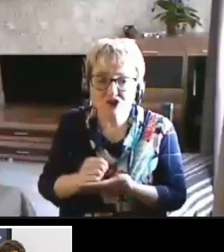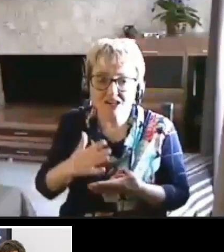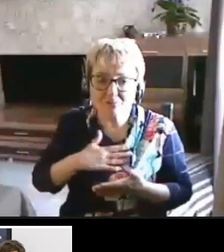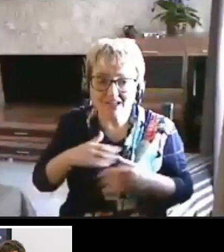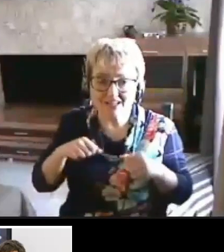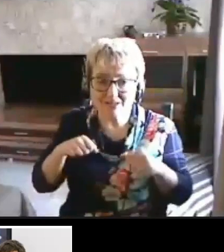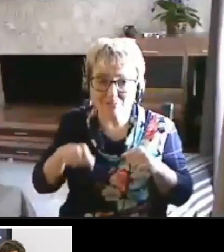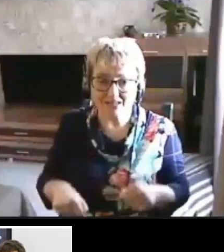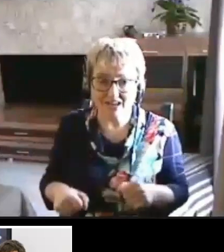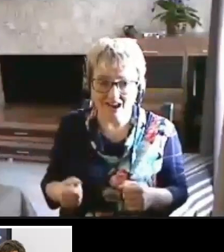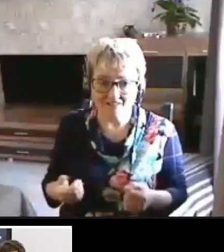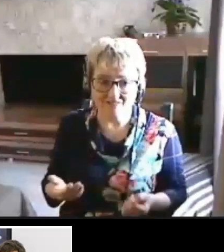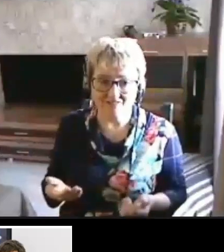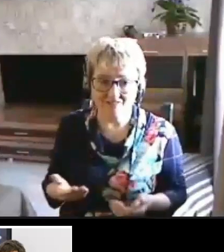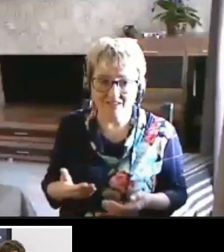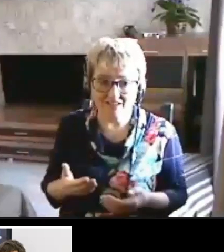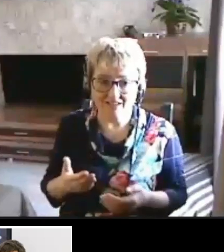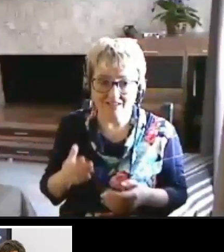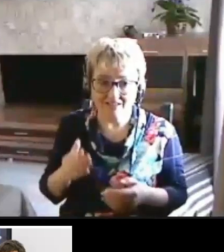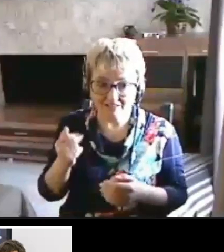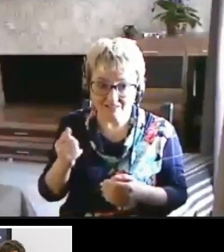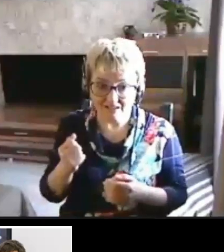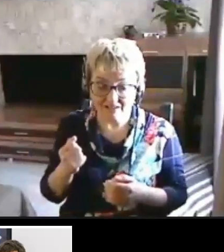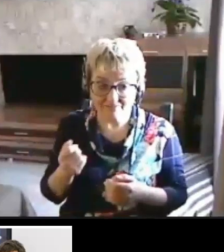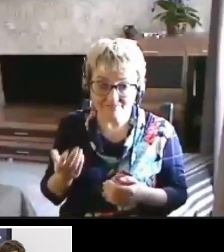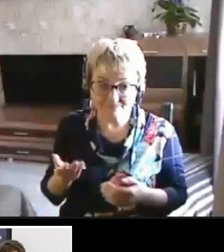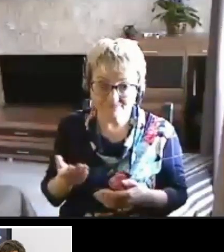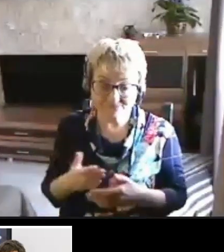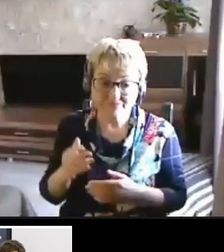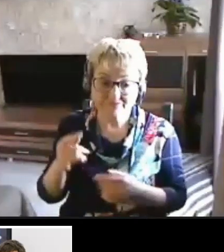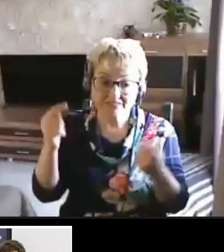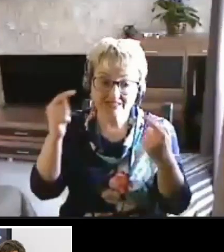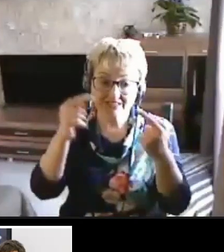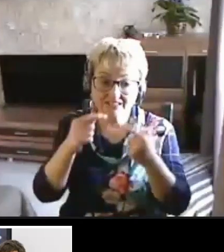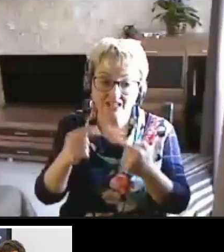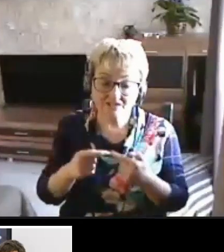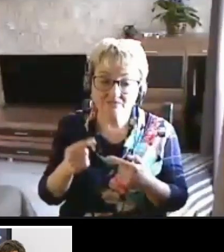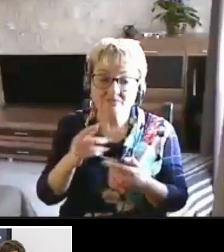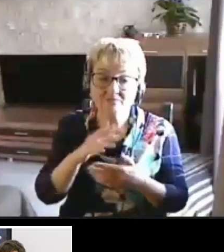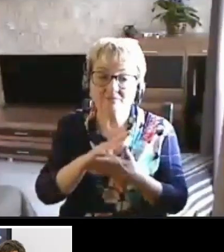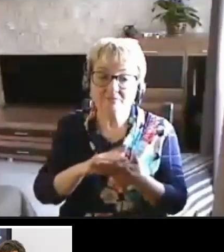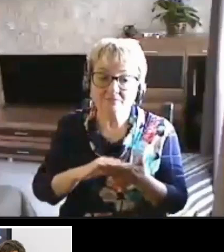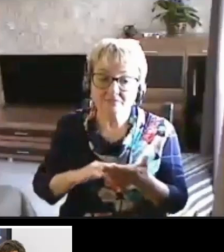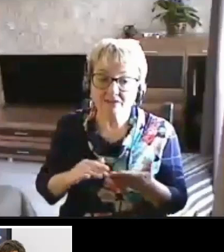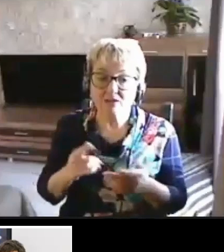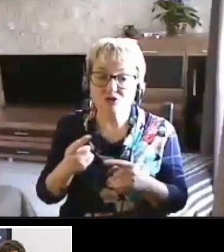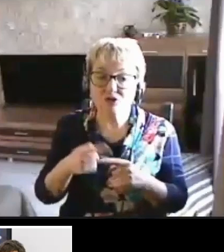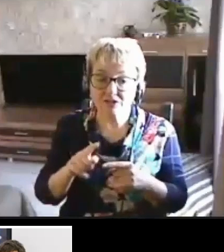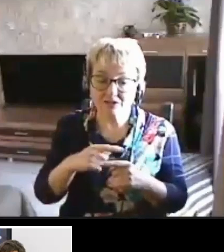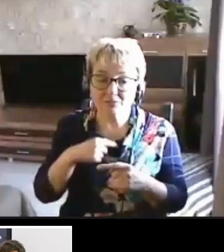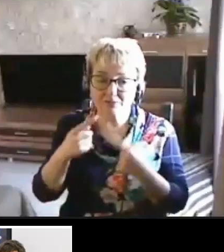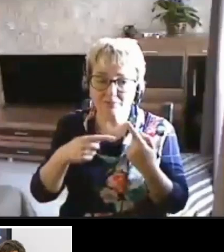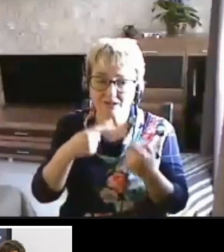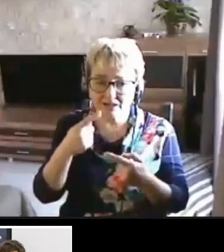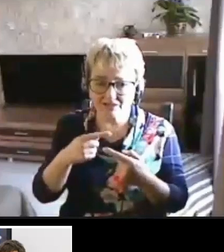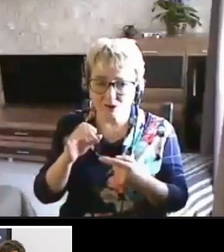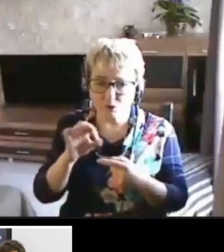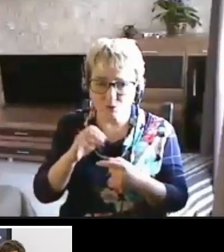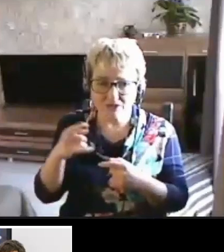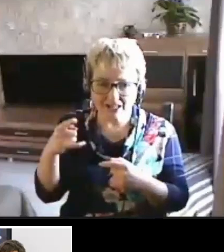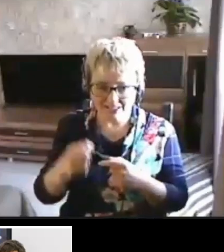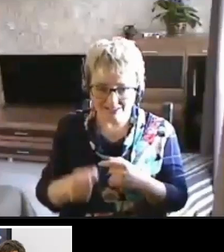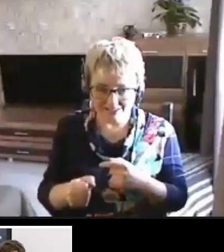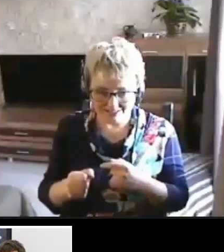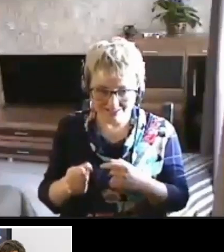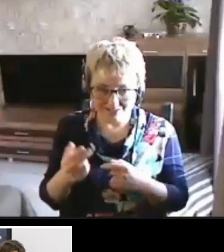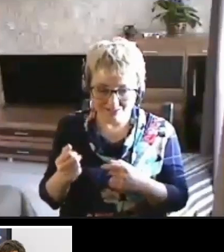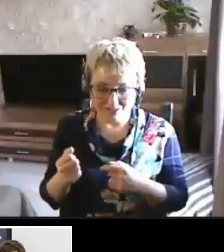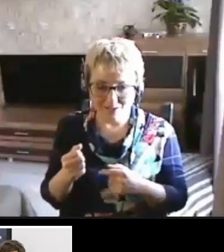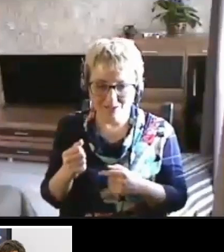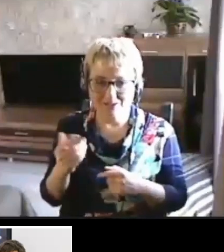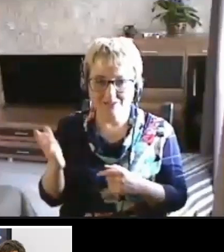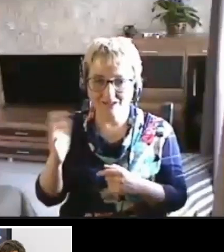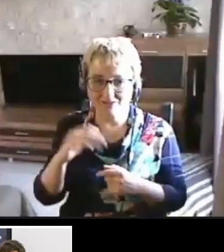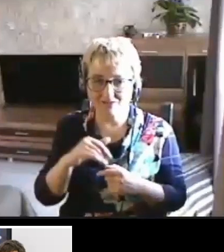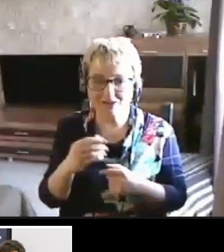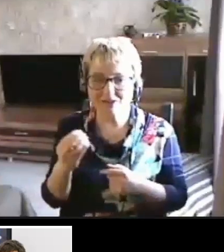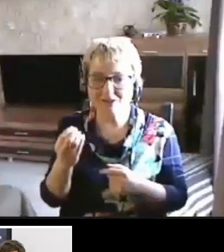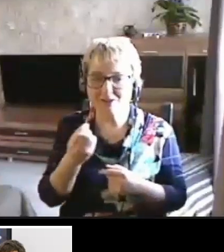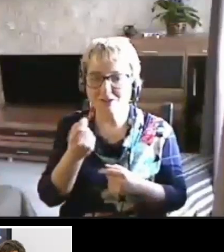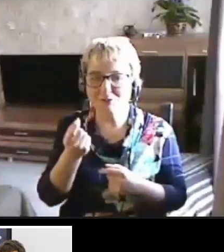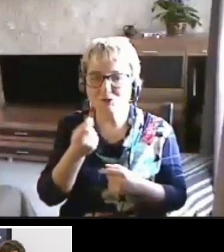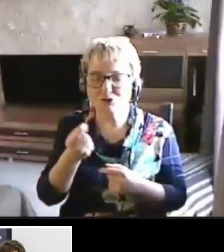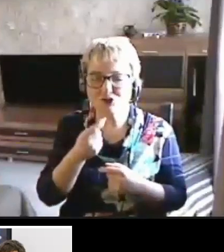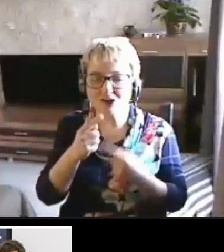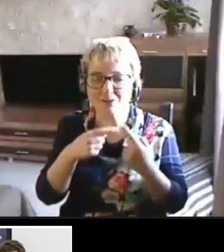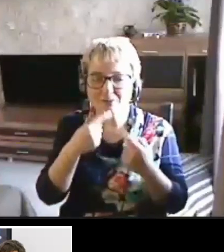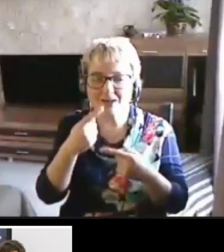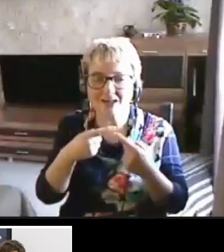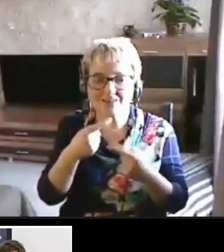прав. Да? Соответственно, дальше это мы поговорили про такси с вами, да? Давайте теперь немножечко